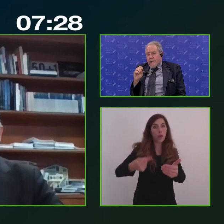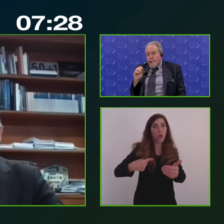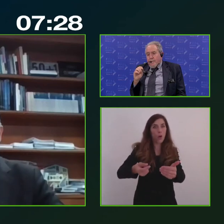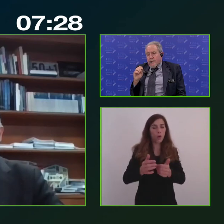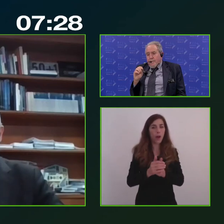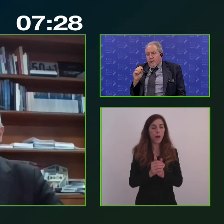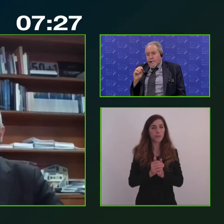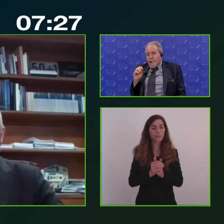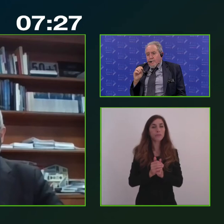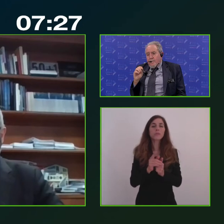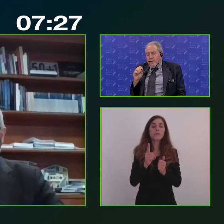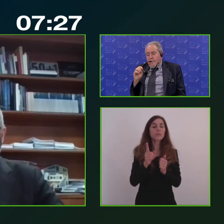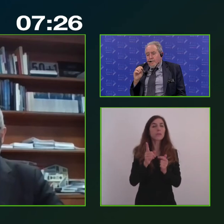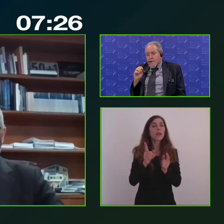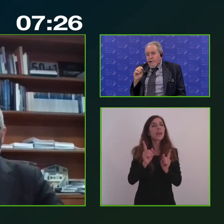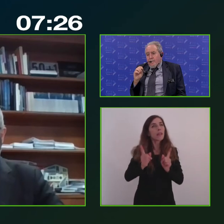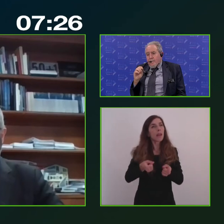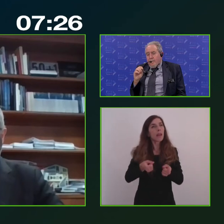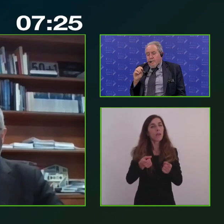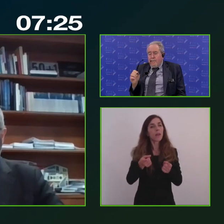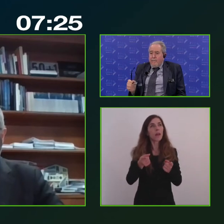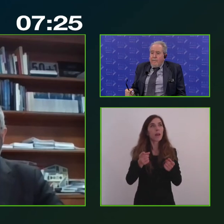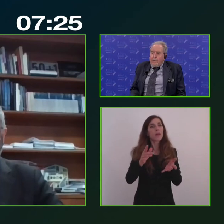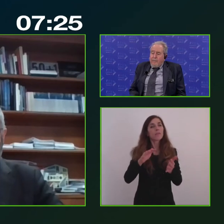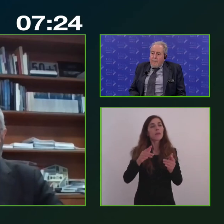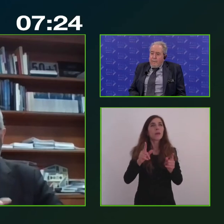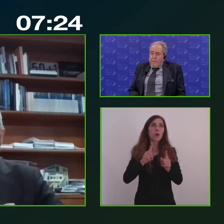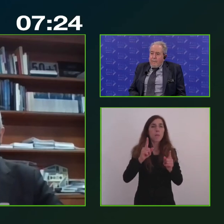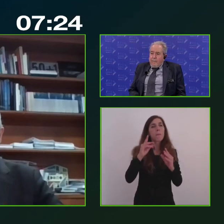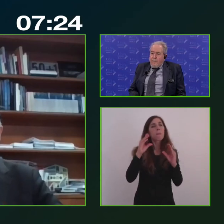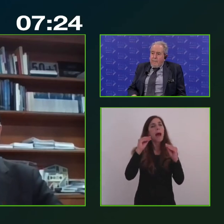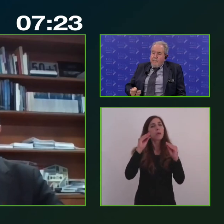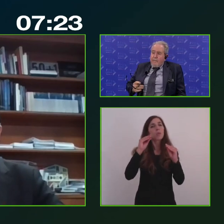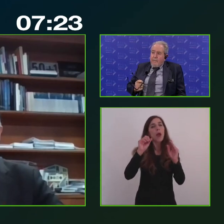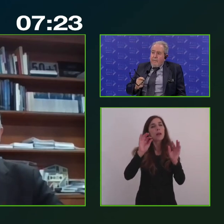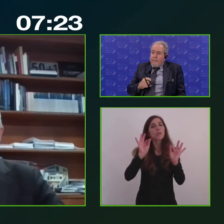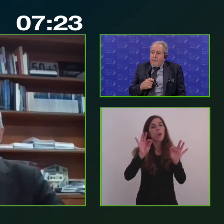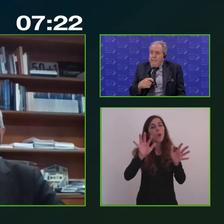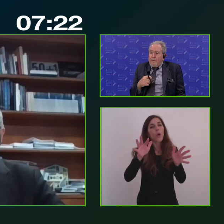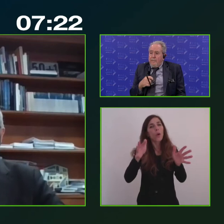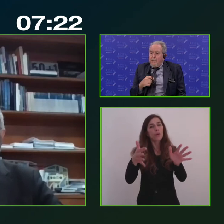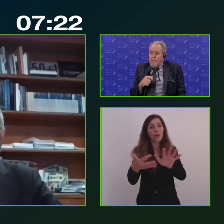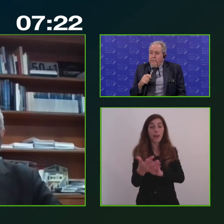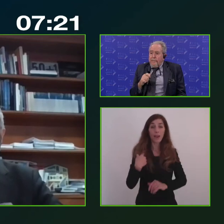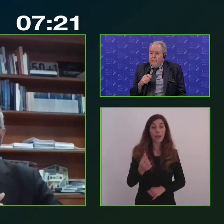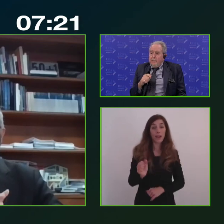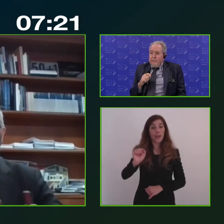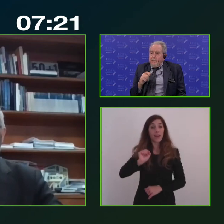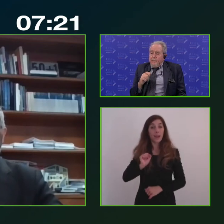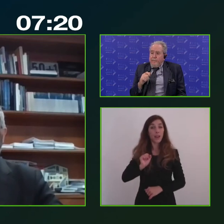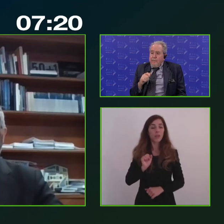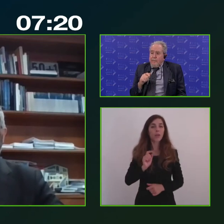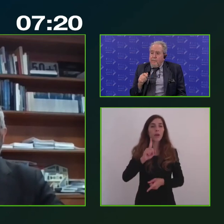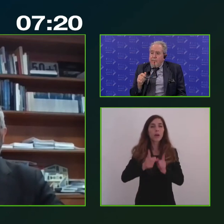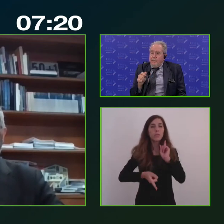una maturazione da questo punto di vista va fatta e forse, e io credo, sicuramente le politiche di coesione